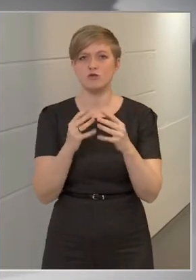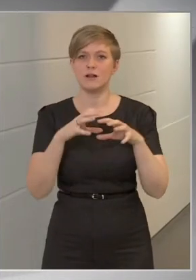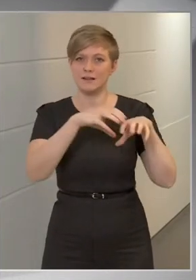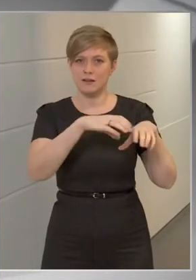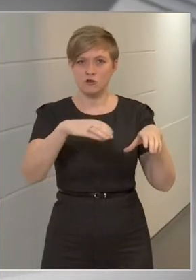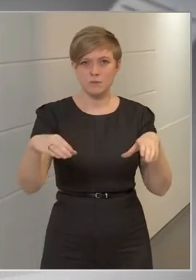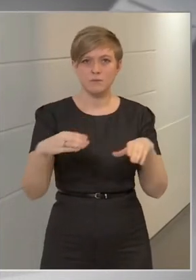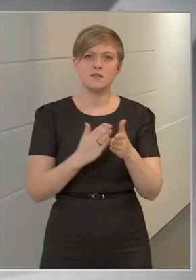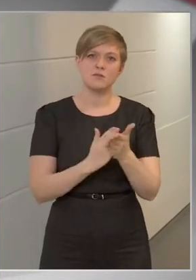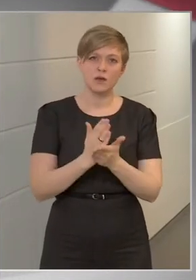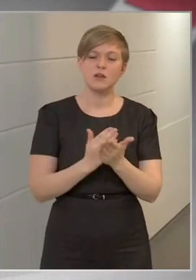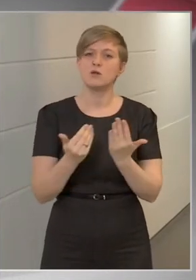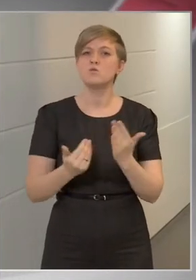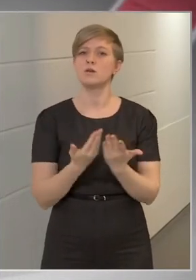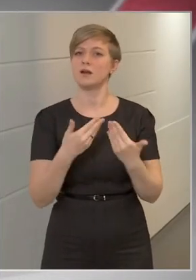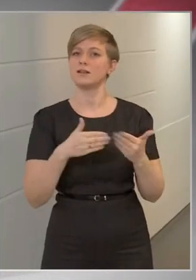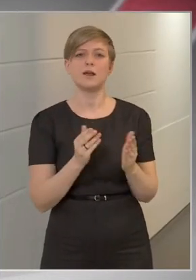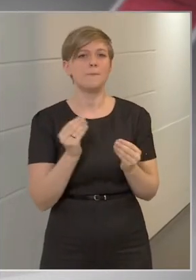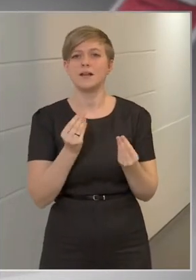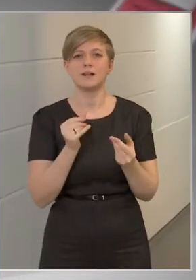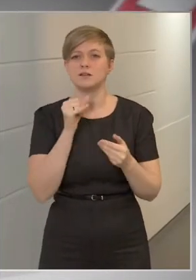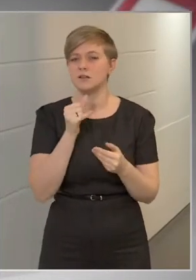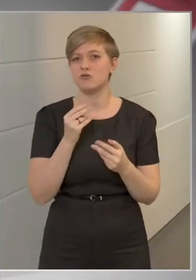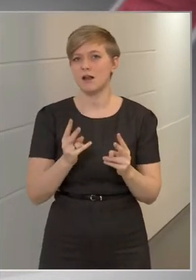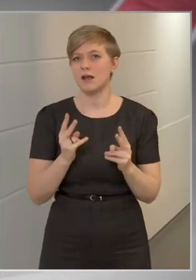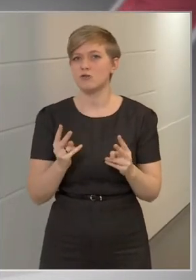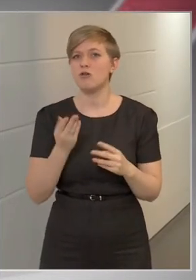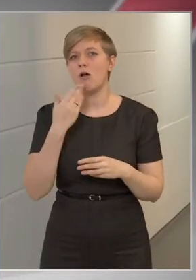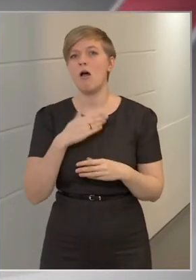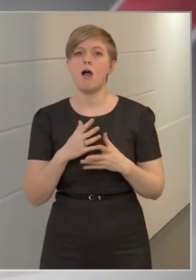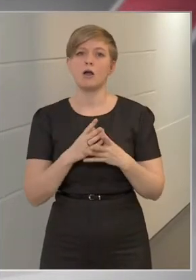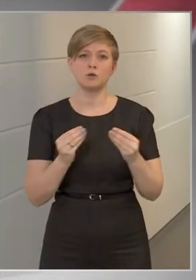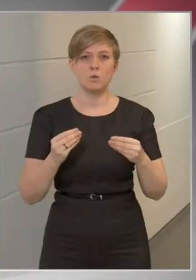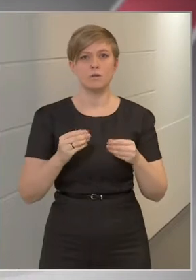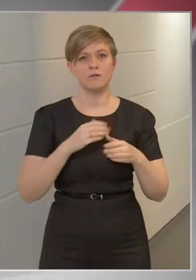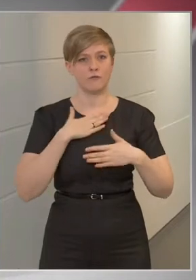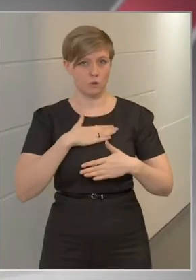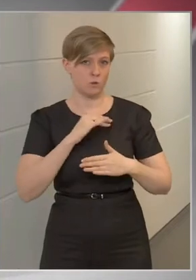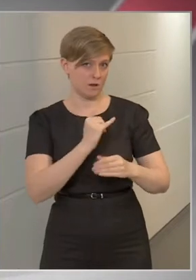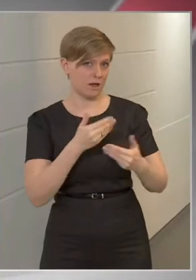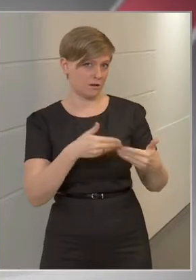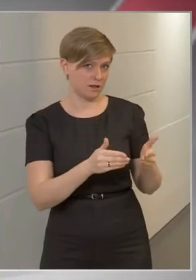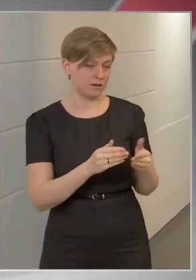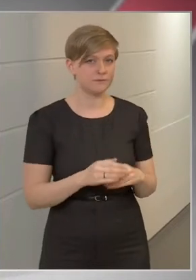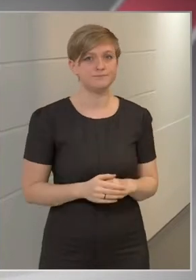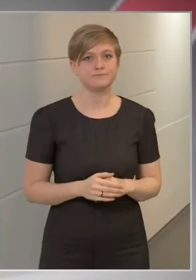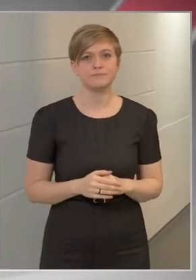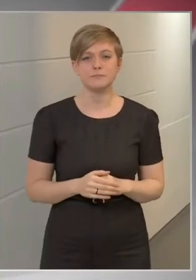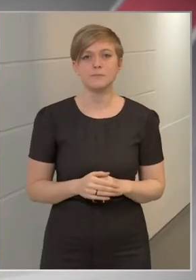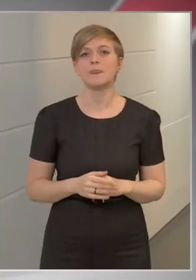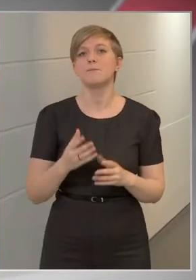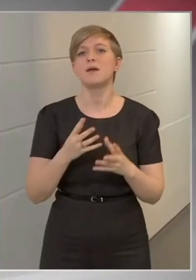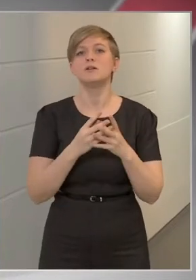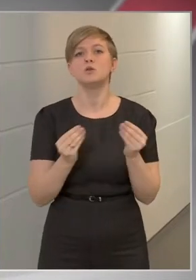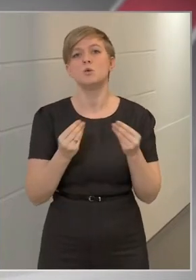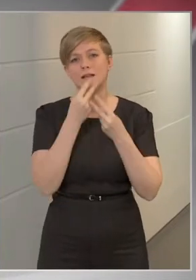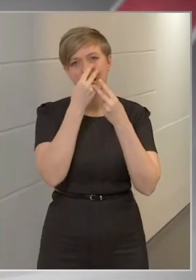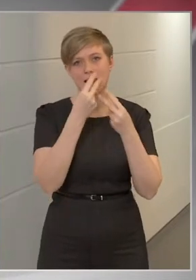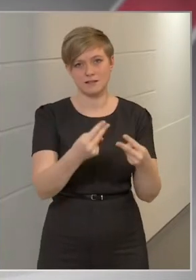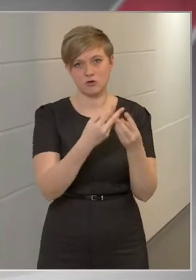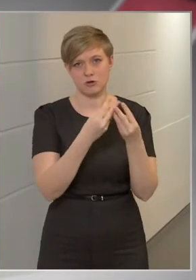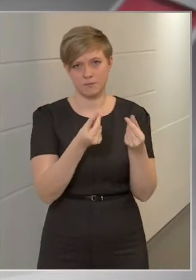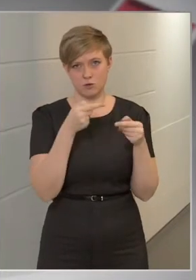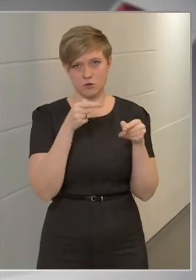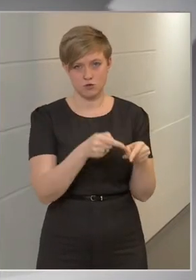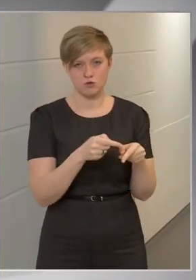és szolgáltatások újra nyitására miért nincs lehetőség, ha a gyógyfürdőkére igyen? Szért, mert az gyógyellátásnak minősül,